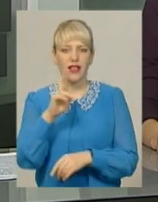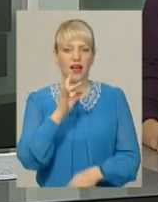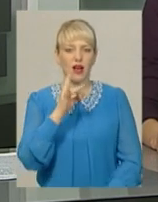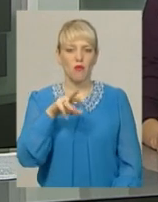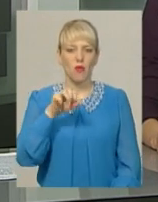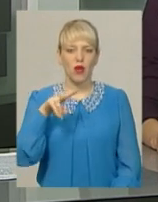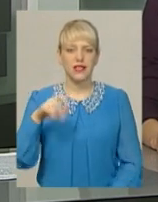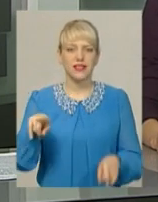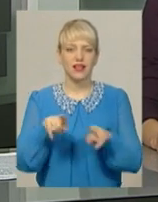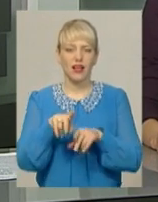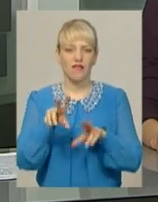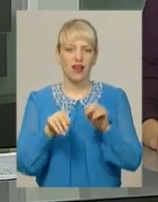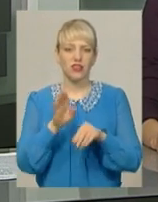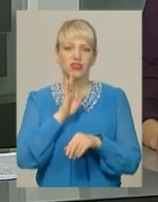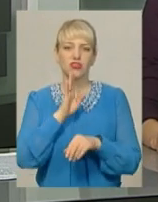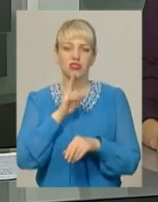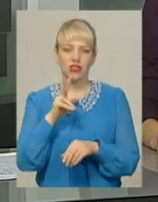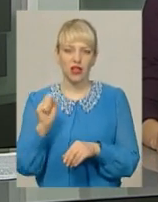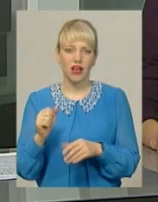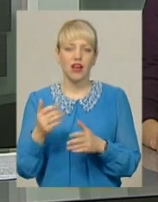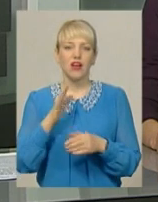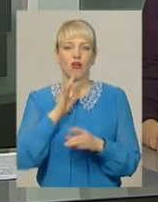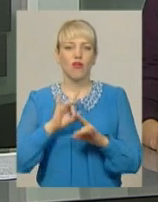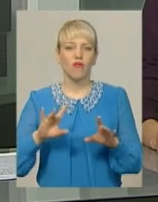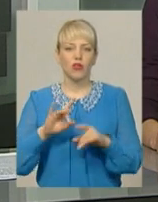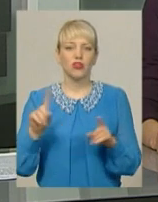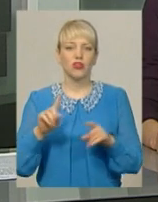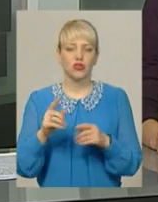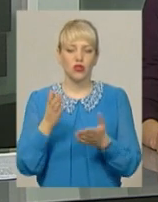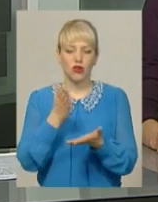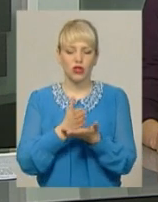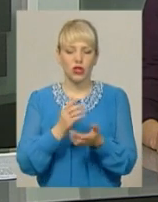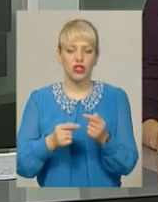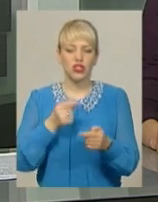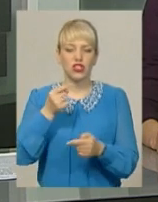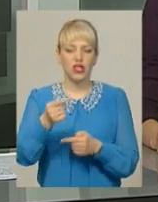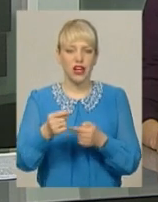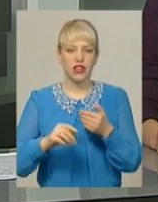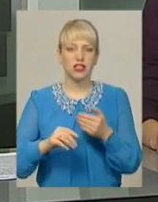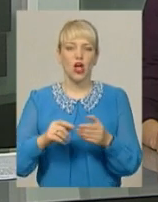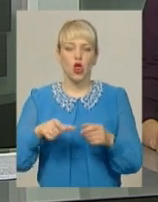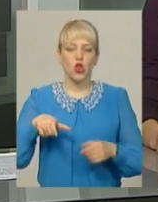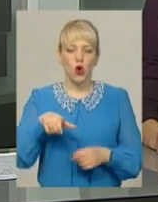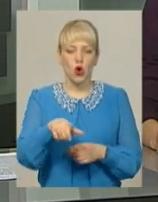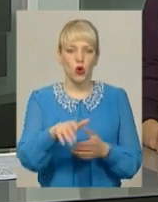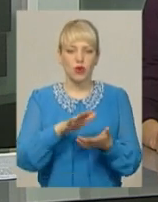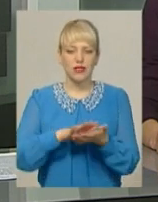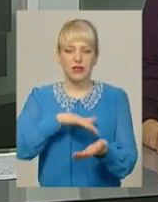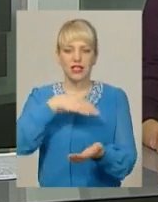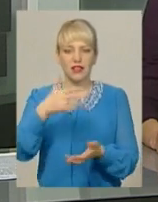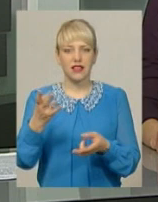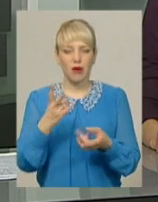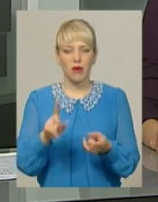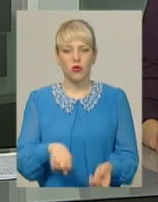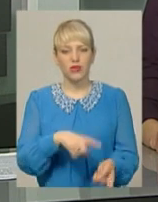райцентру Зоя Бестрицька. Жінка каже, розташована через дорогу від свинтера сміттєзвалище, слід було б перенести в інше місце